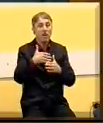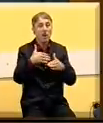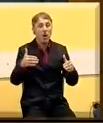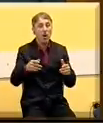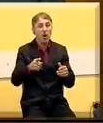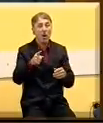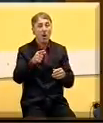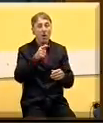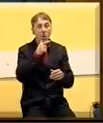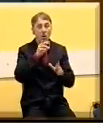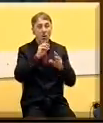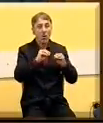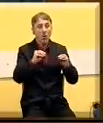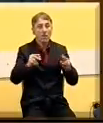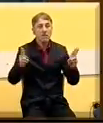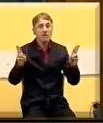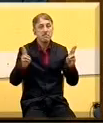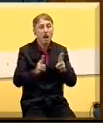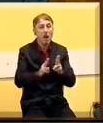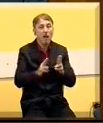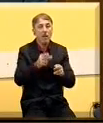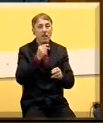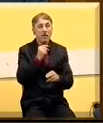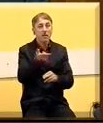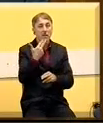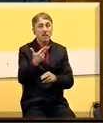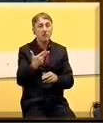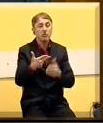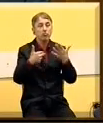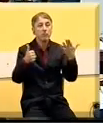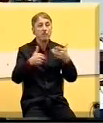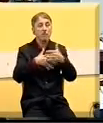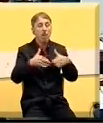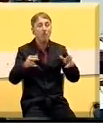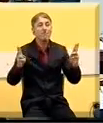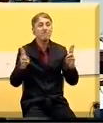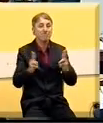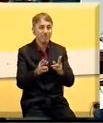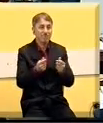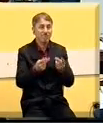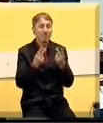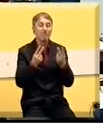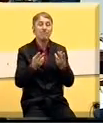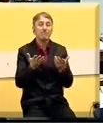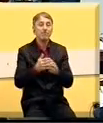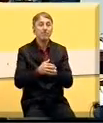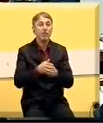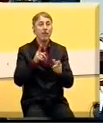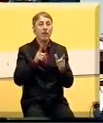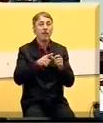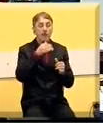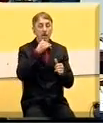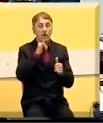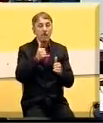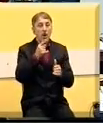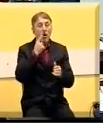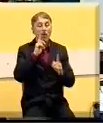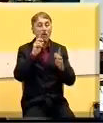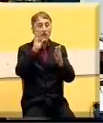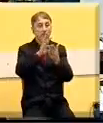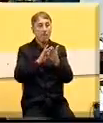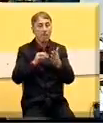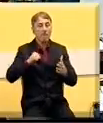i savjetodani poslovi su smanjeni za 36 miliona. Također sam dužan da objasnim poziciju